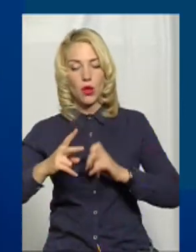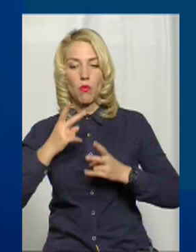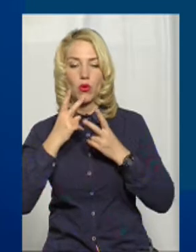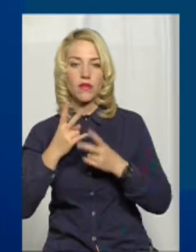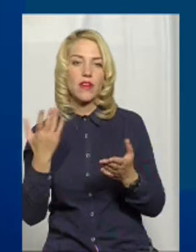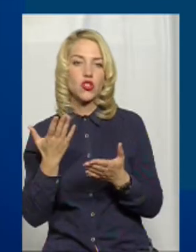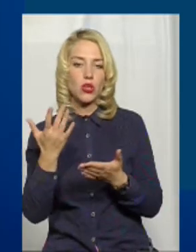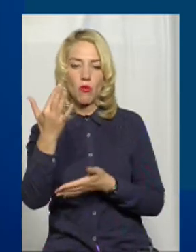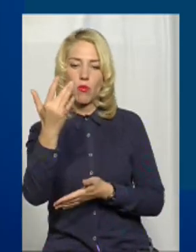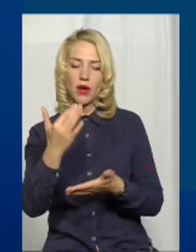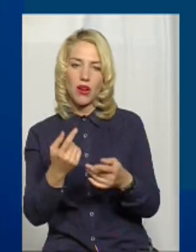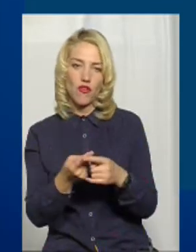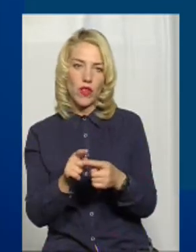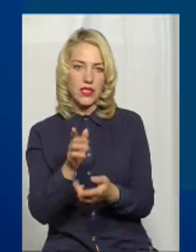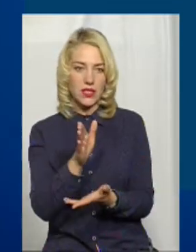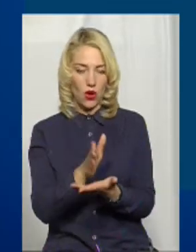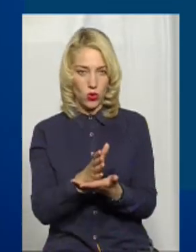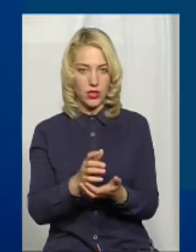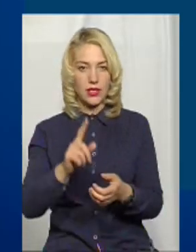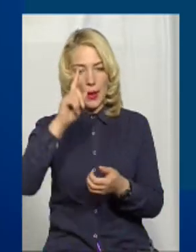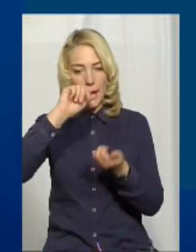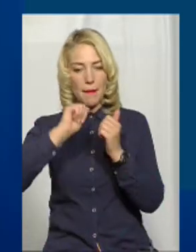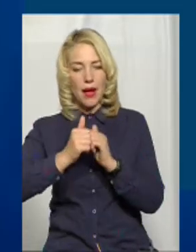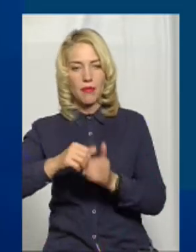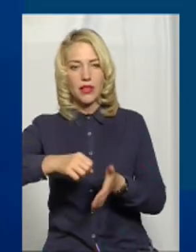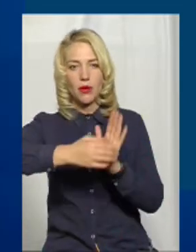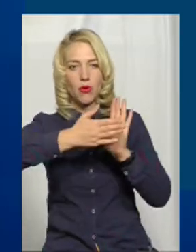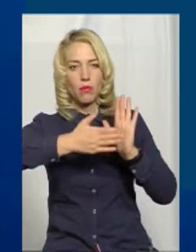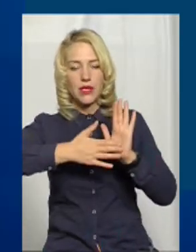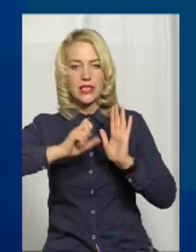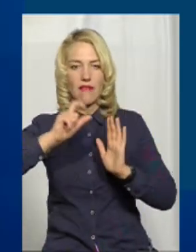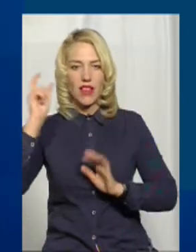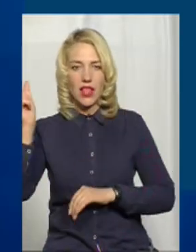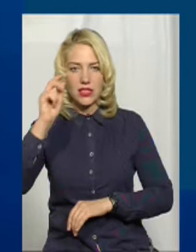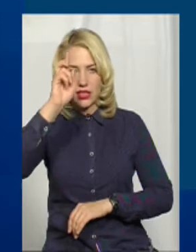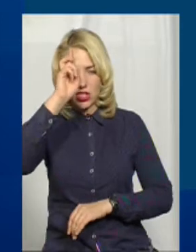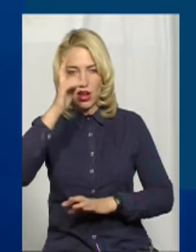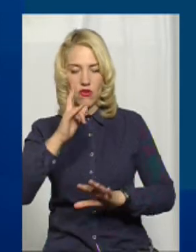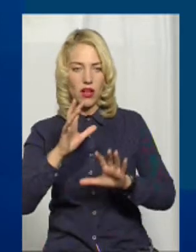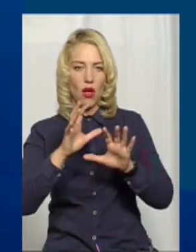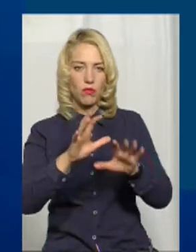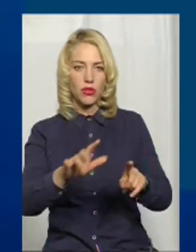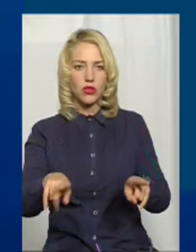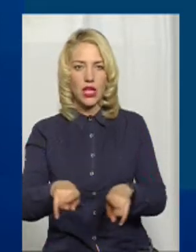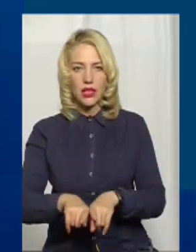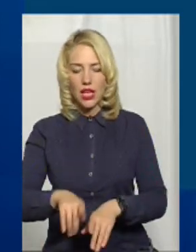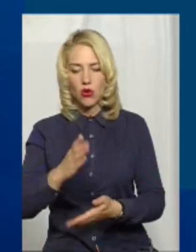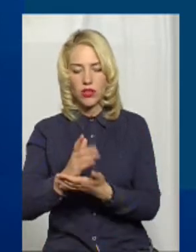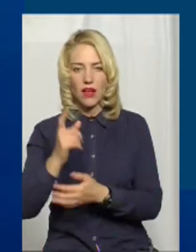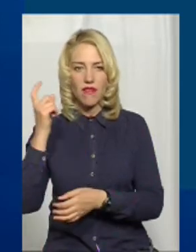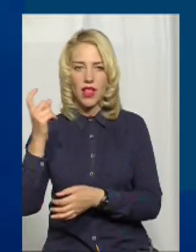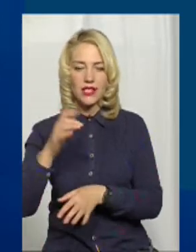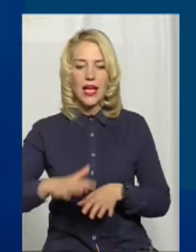переліку вона знаходиться. У нас пам'ятки прописані за власністю як держави, опікується, а також є власністю